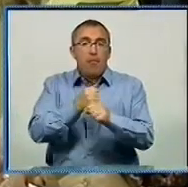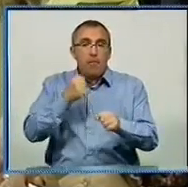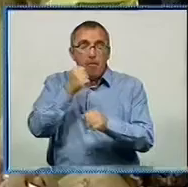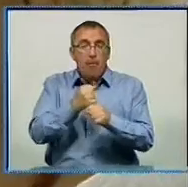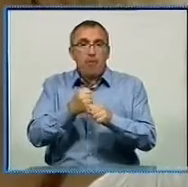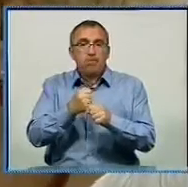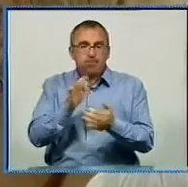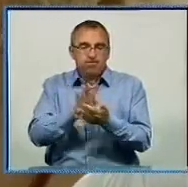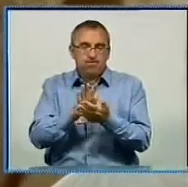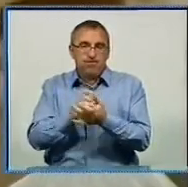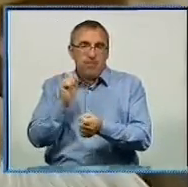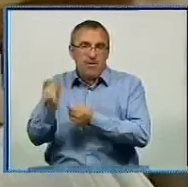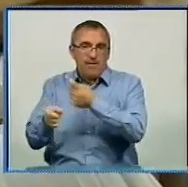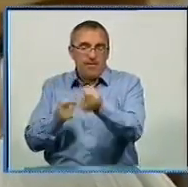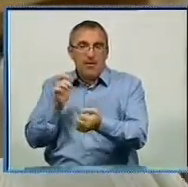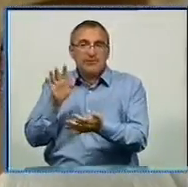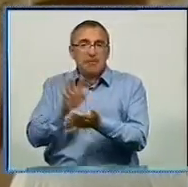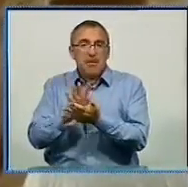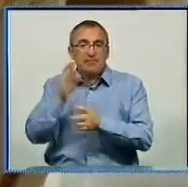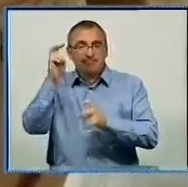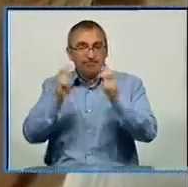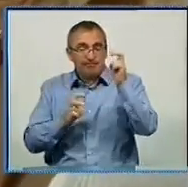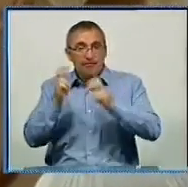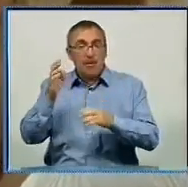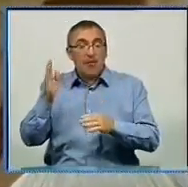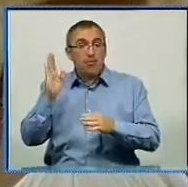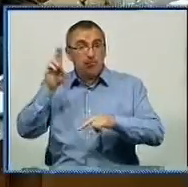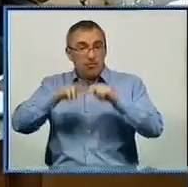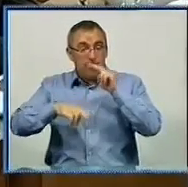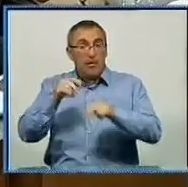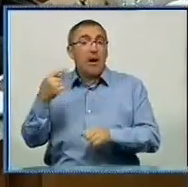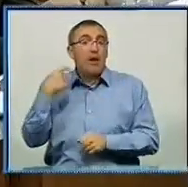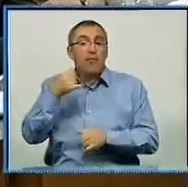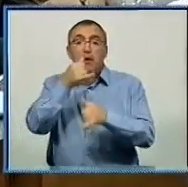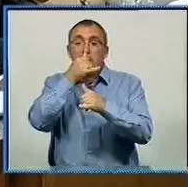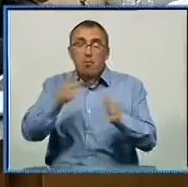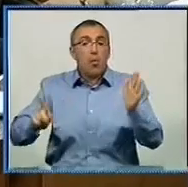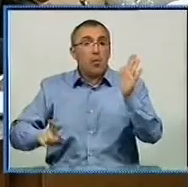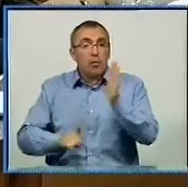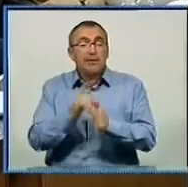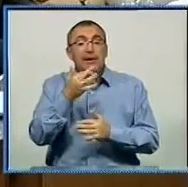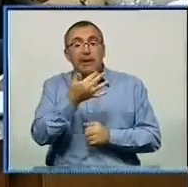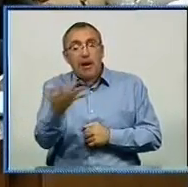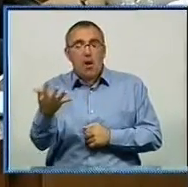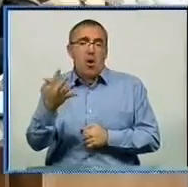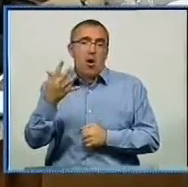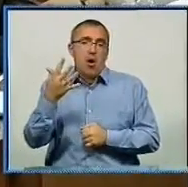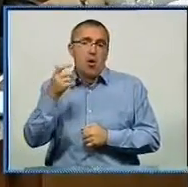побутових відходів. Згадали сміттєпереробний завод, будівництво якого на Кіровоградщині не можуть розпочати вже кілька років.